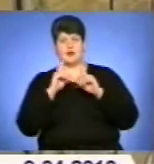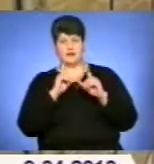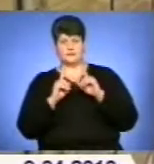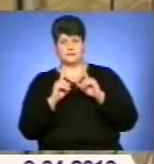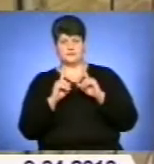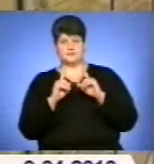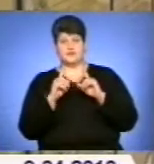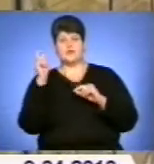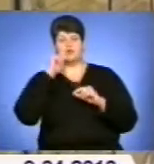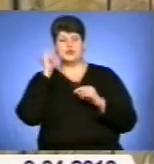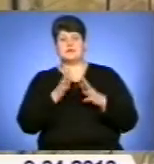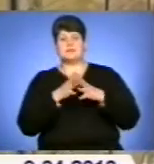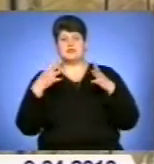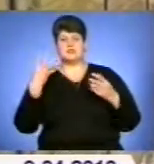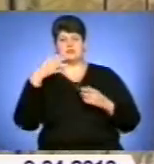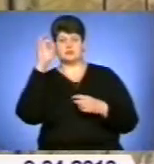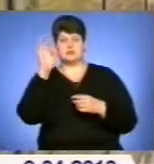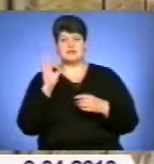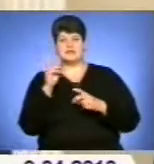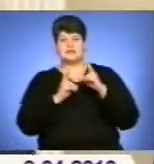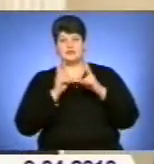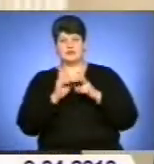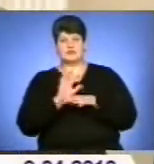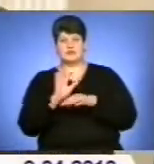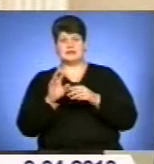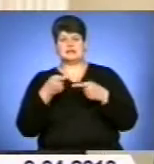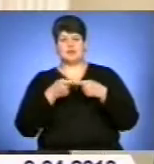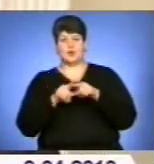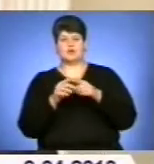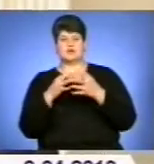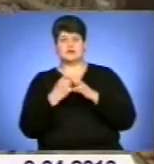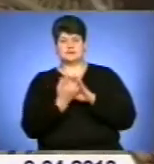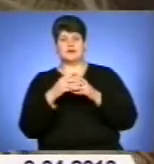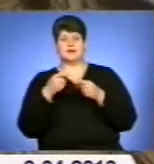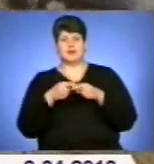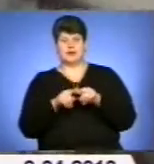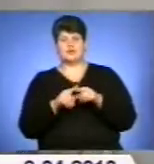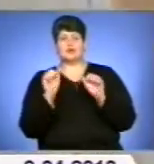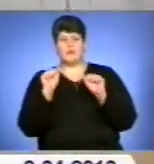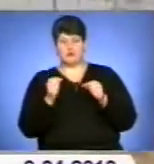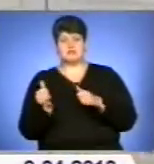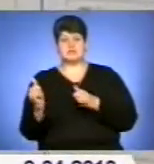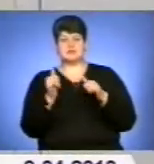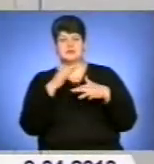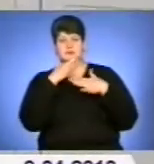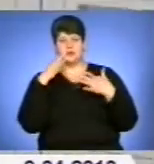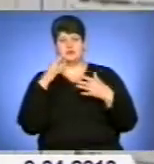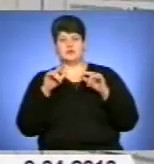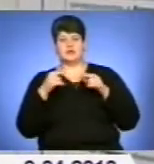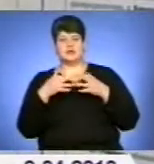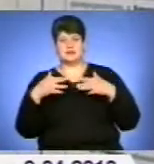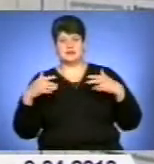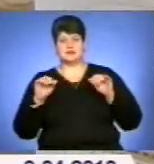В Україні понад 40 заводів, що випускають сільгосптехніку, яка може забезпечити більшість технологічних процесів у різних галузях. Торік